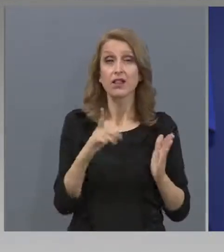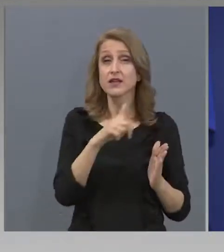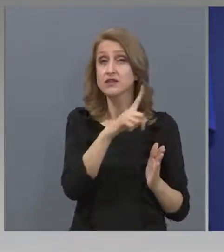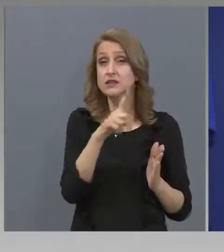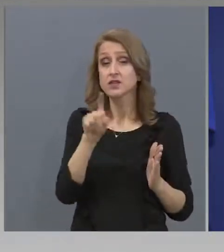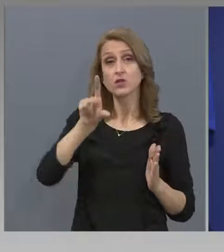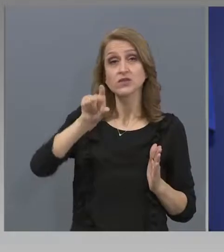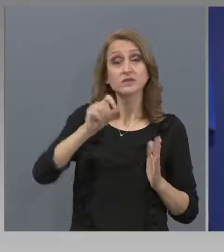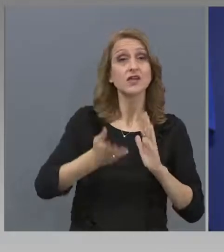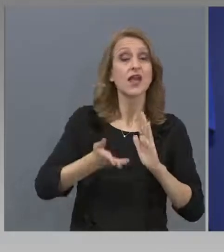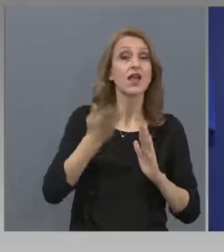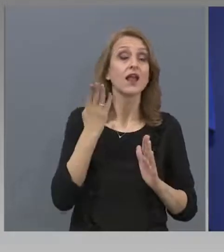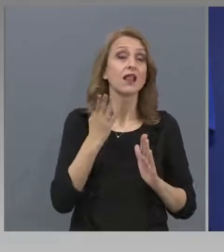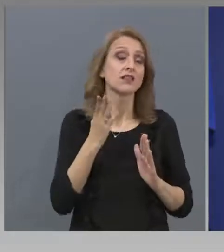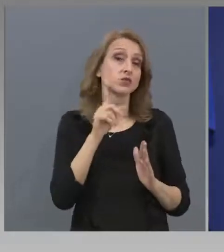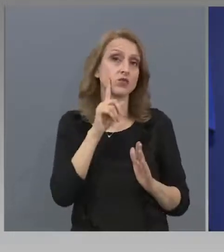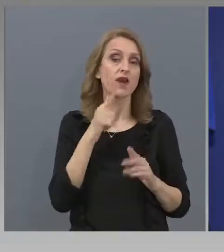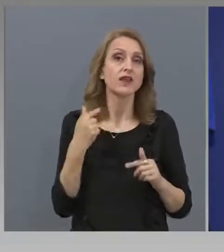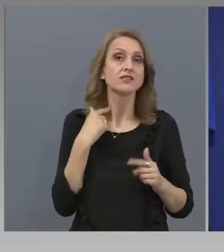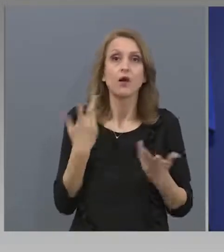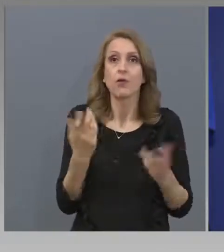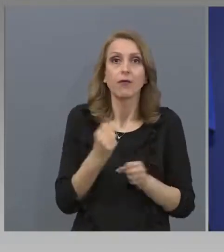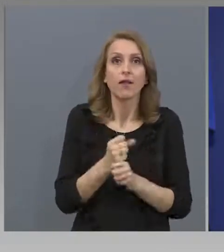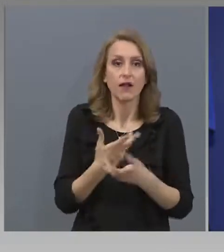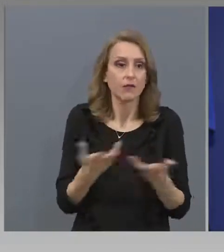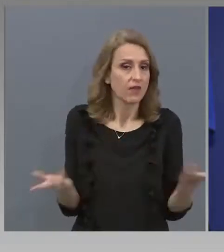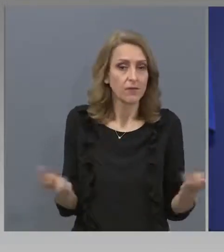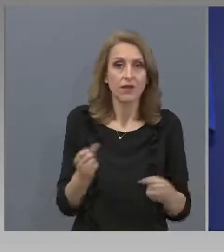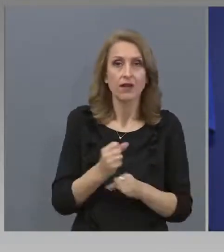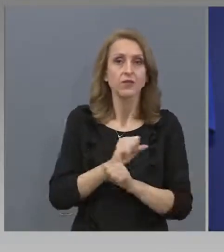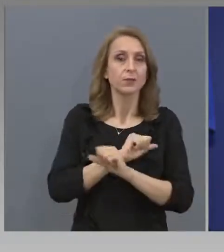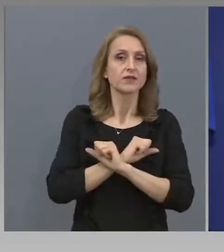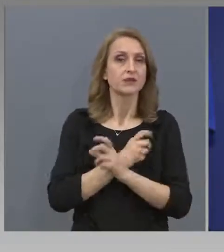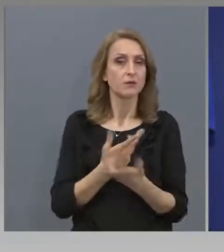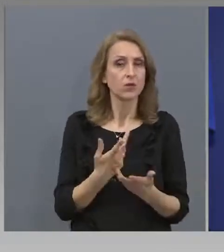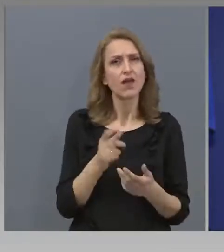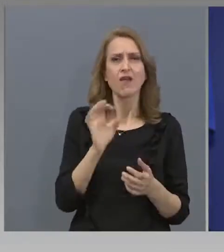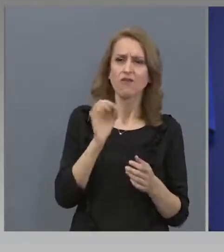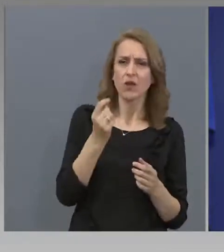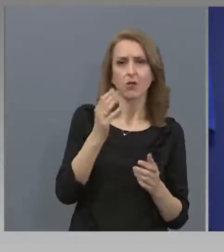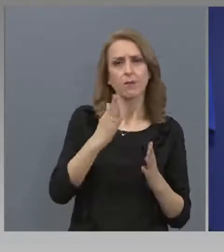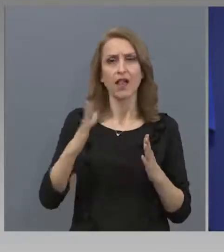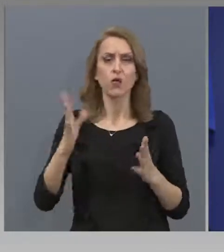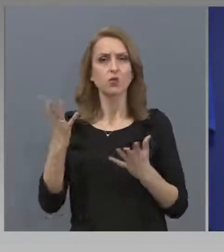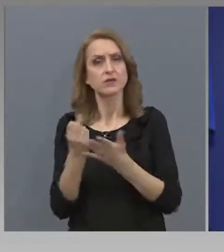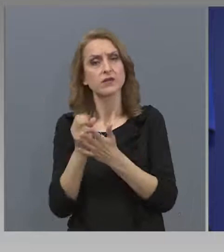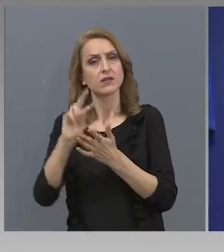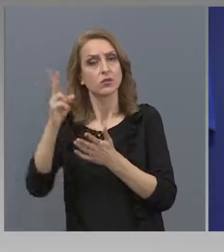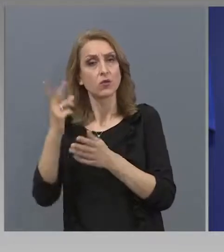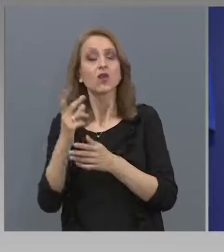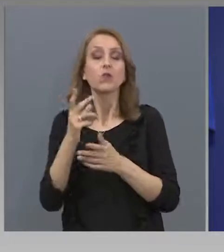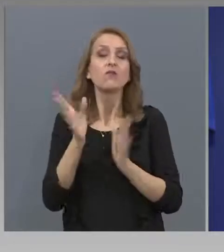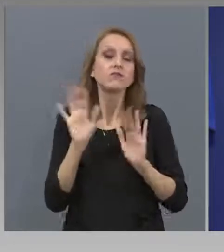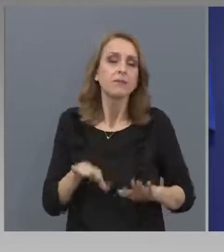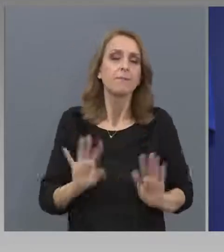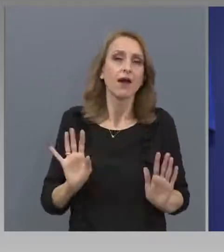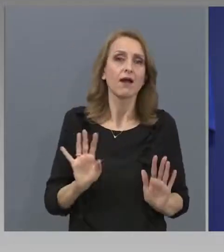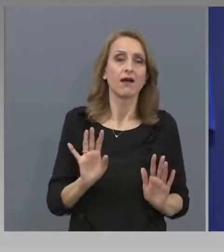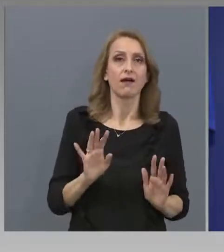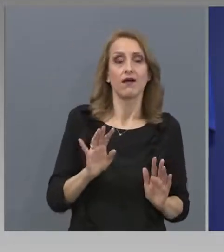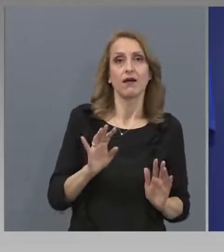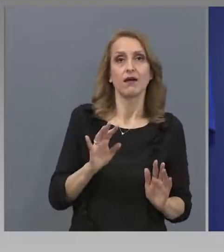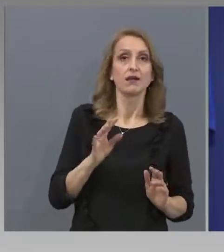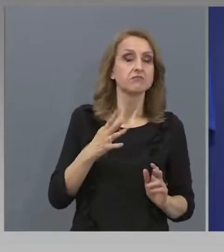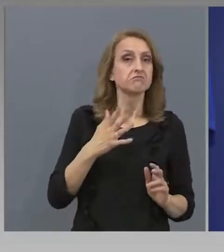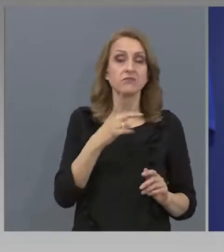хиляди човек са загубили своите работни места, 70 хиляди ли са намерили, така или иначе. Малко над 100 хиляди има хора,